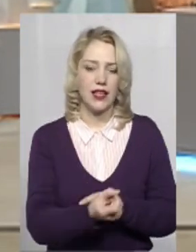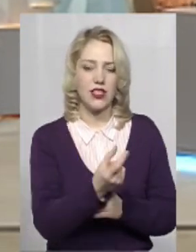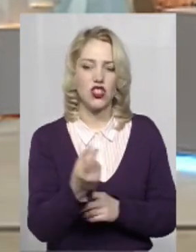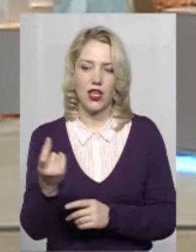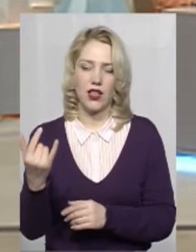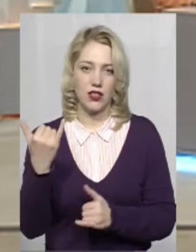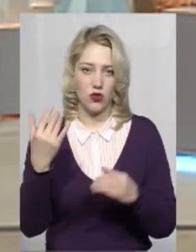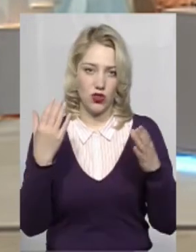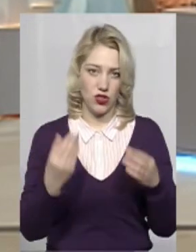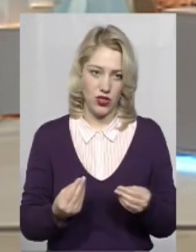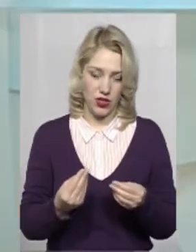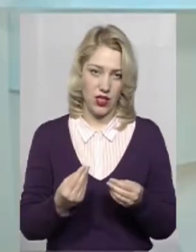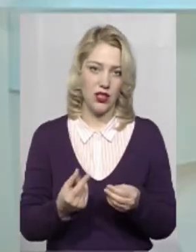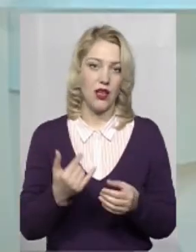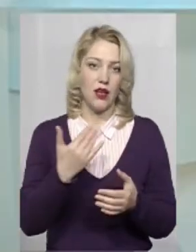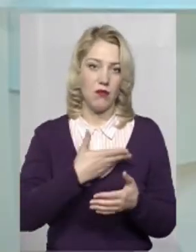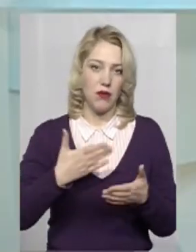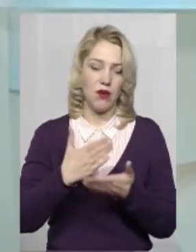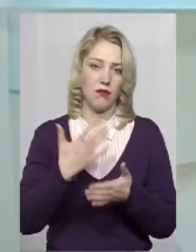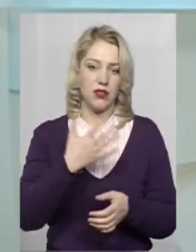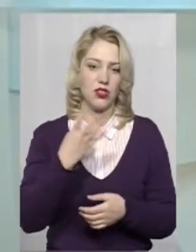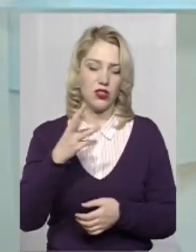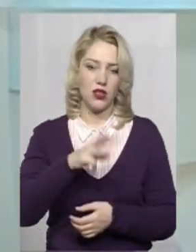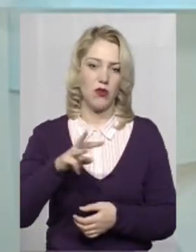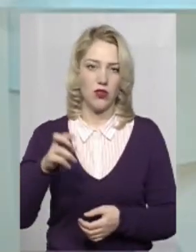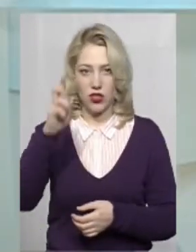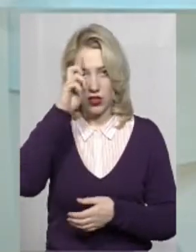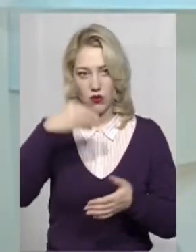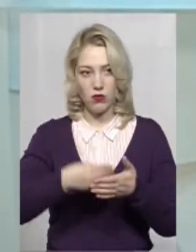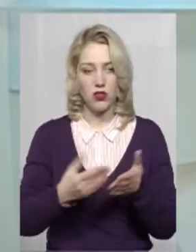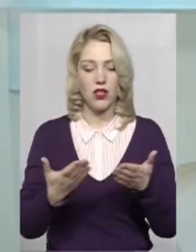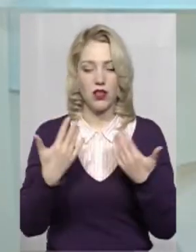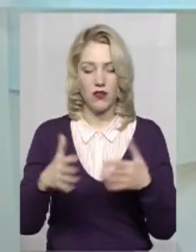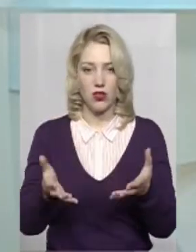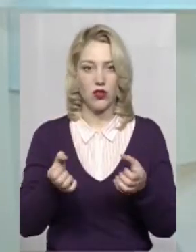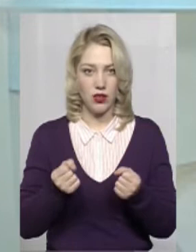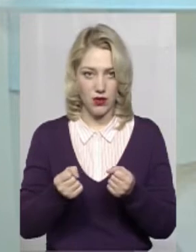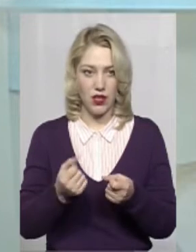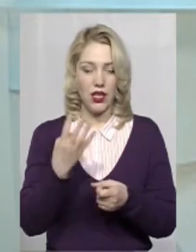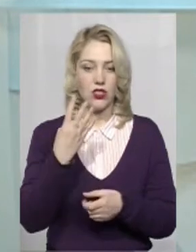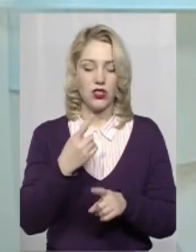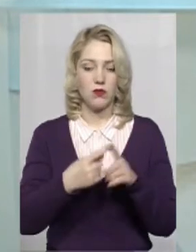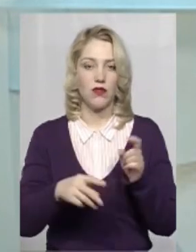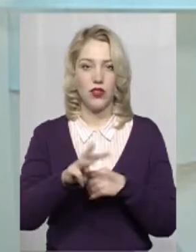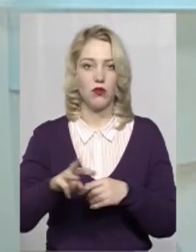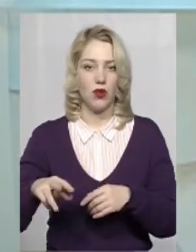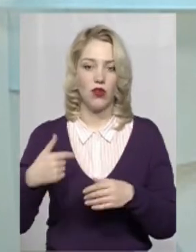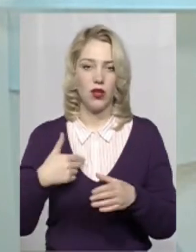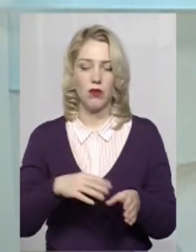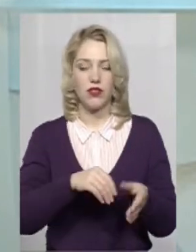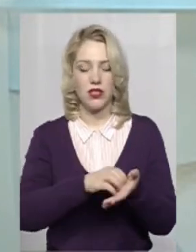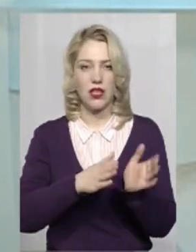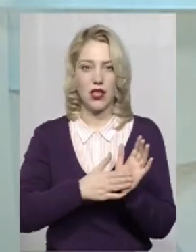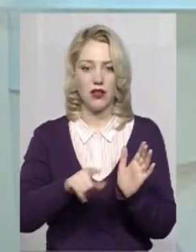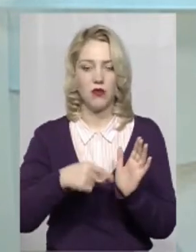На сьогоднішній день ми маємо 54 мільйони з державного бюджету, який вже ми отримали. 4,5 мільйони ми заклали в